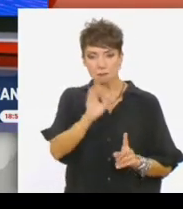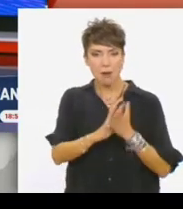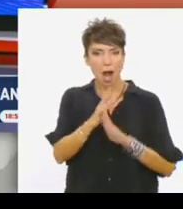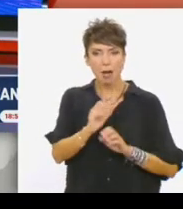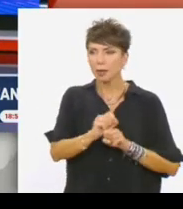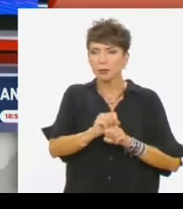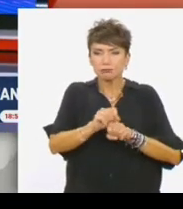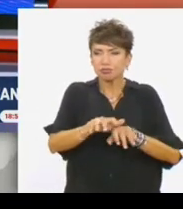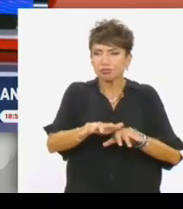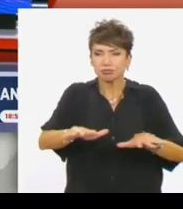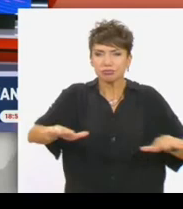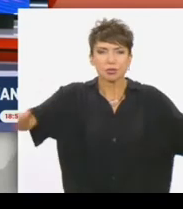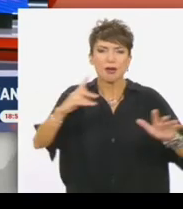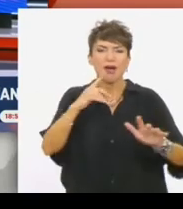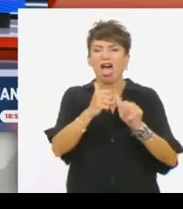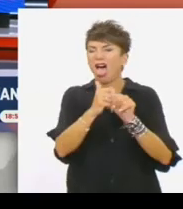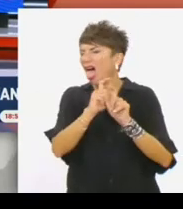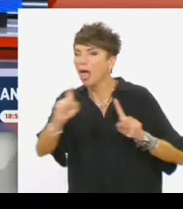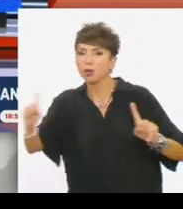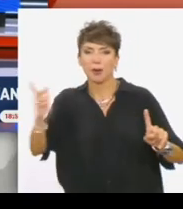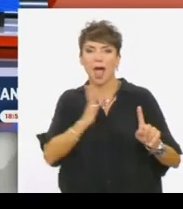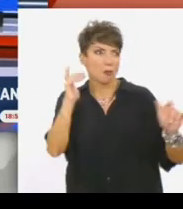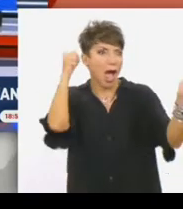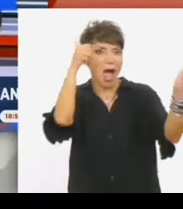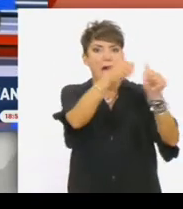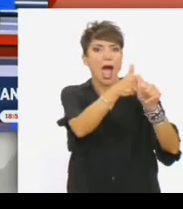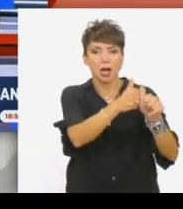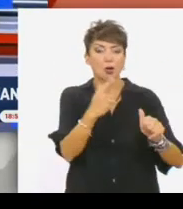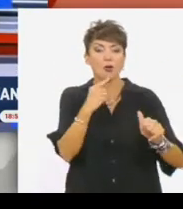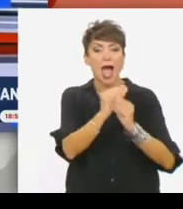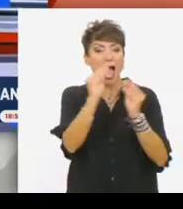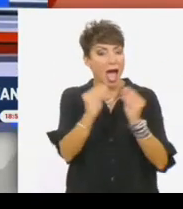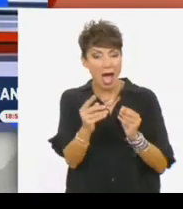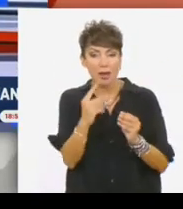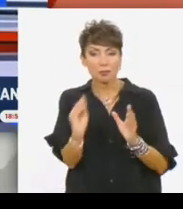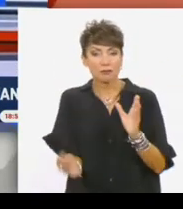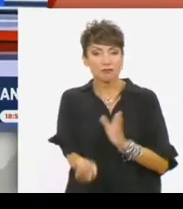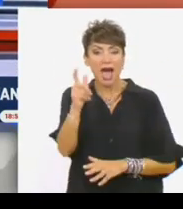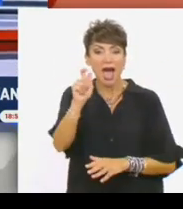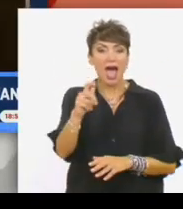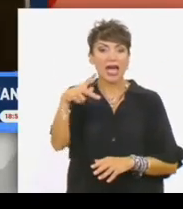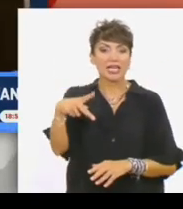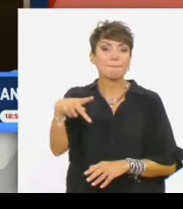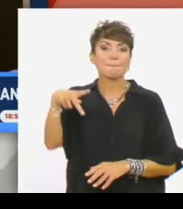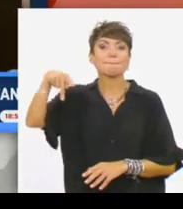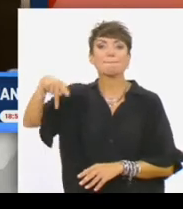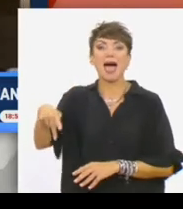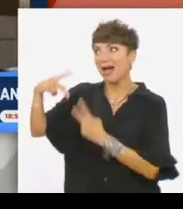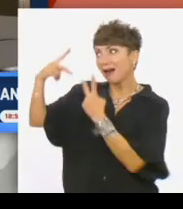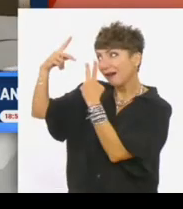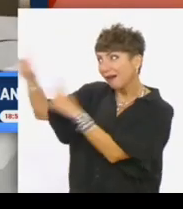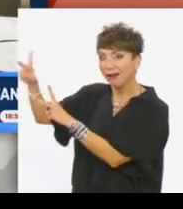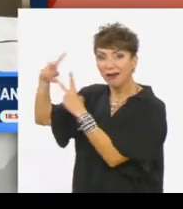εκατομμύρια ακολούθουν οδήγησε και ανέδειξε το ΆΚΕΠ στην εξουσία. Όλα αυτά μέχρι το 2012, όπου με τα σκάνδαλα